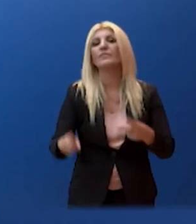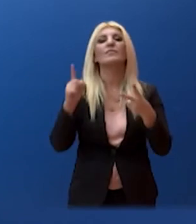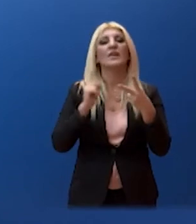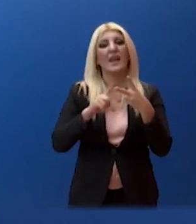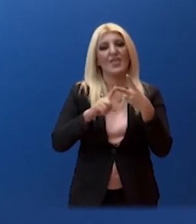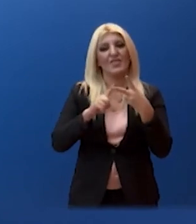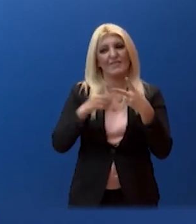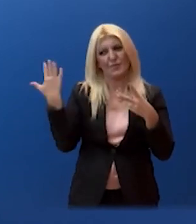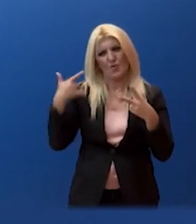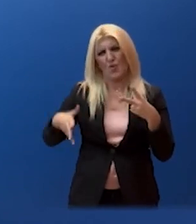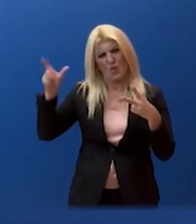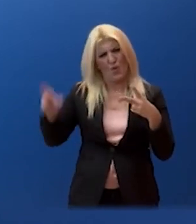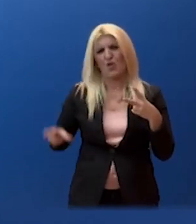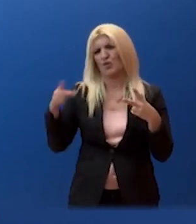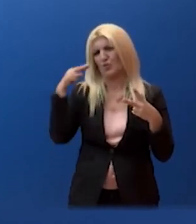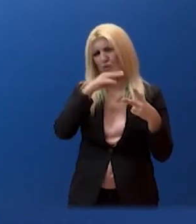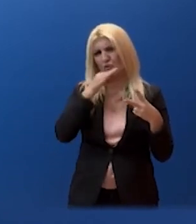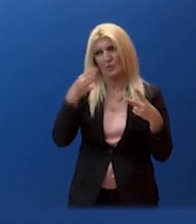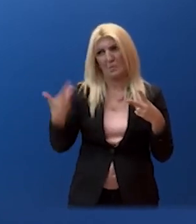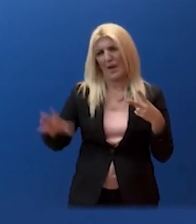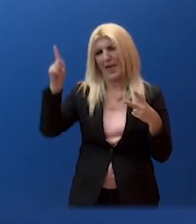όσον αφορά την τουρκική προκλητικότητα και τις κυρώσεις